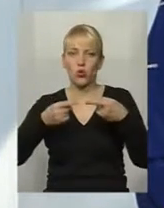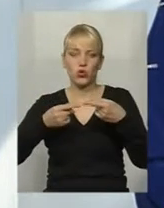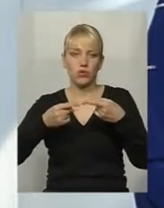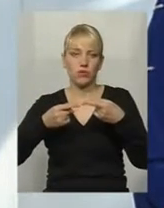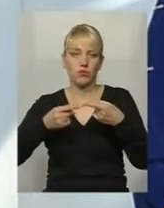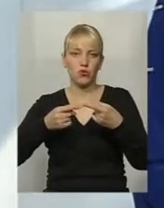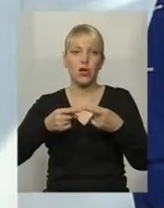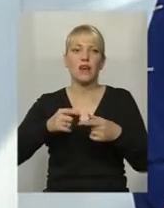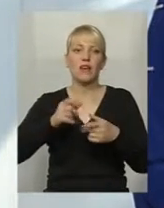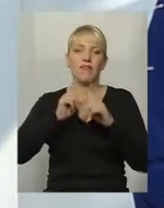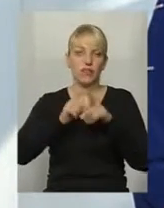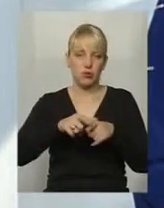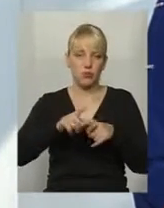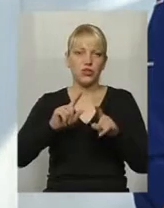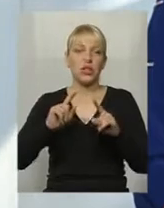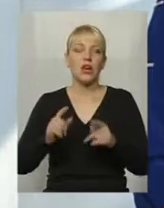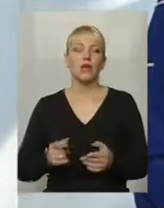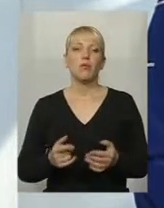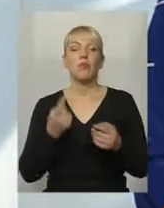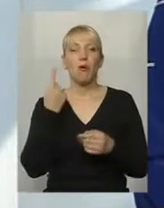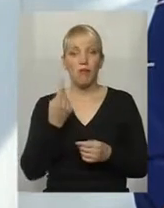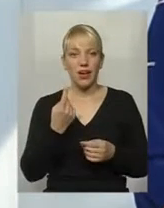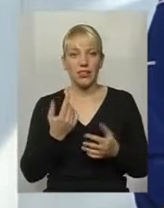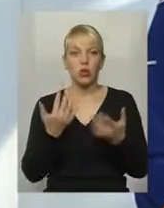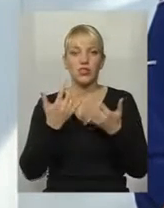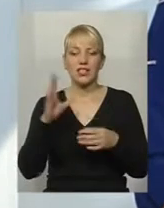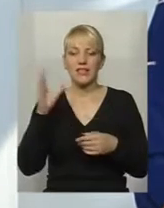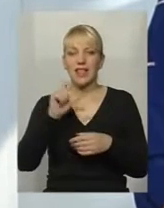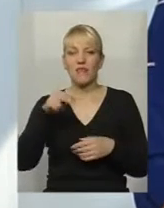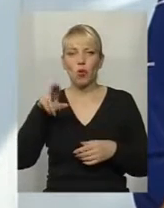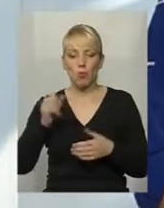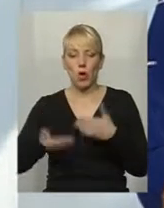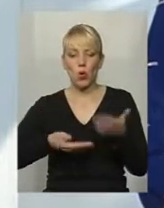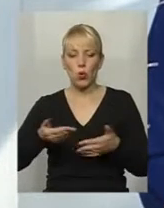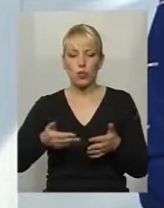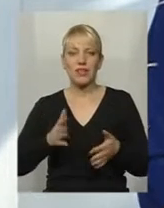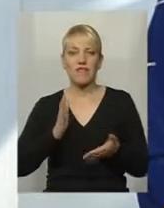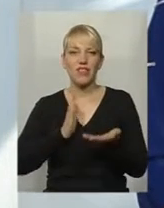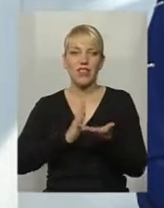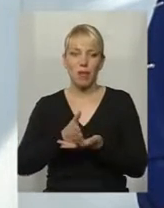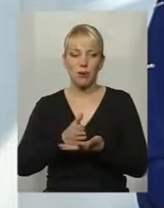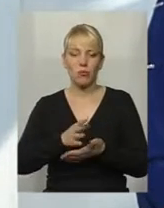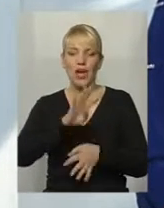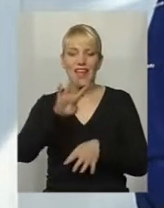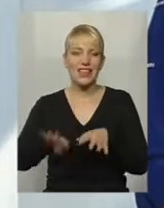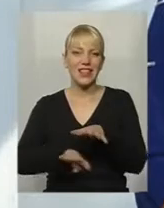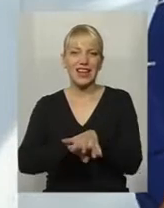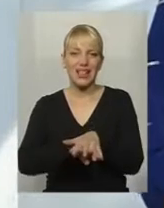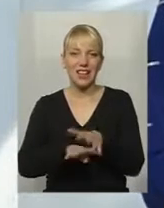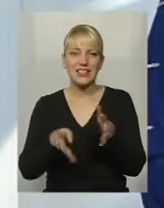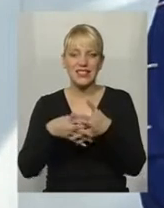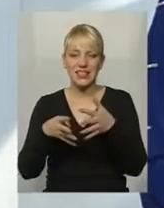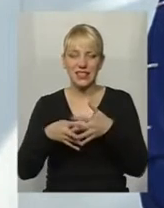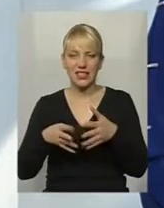однозначної відповіді. По-перше, оскільки вся Європа рухається в напрямку інтеграційних таких тенденцій, і